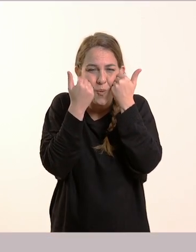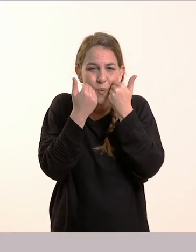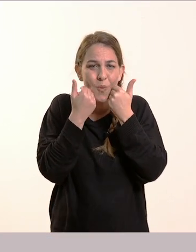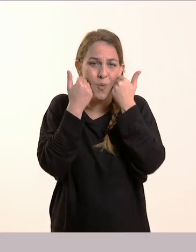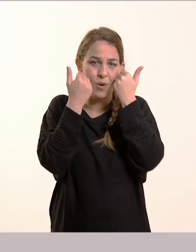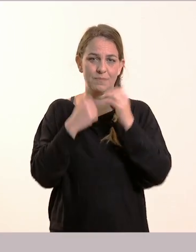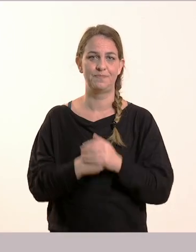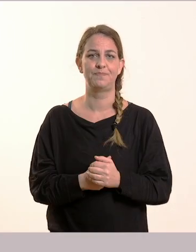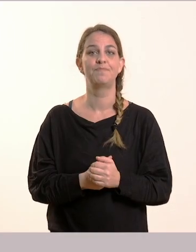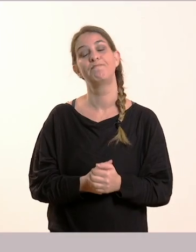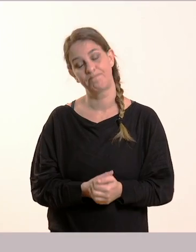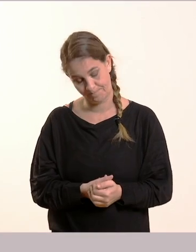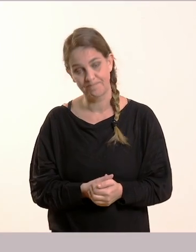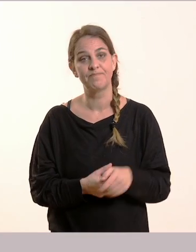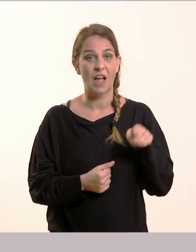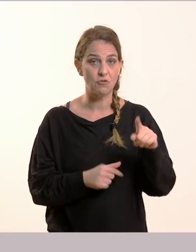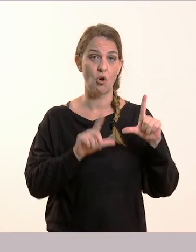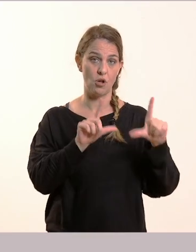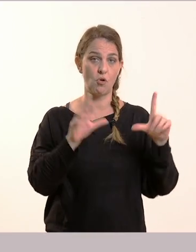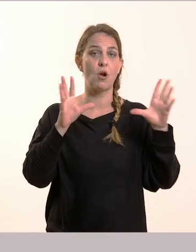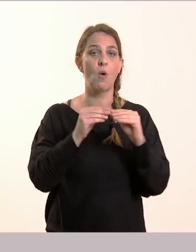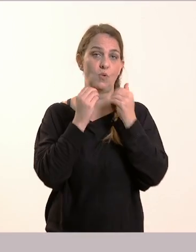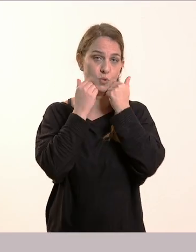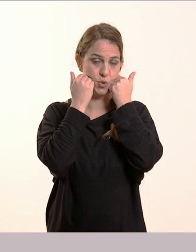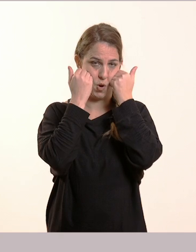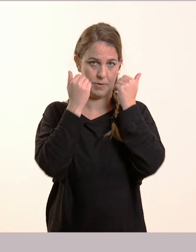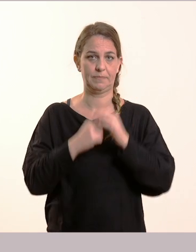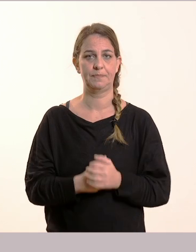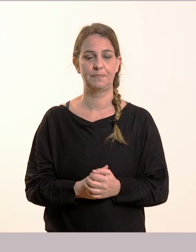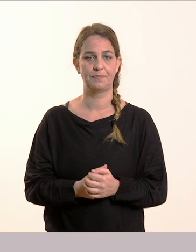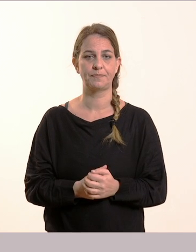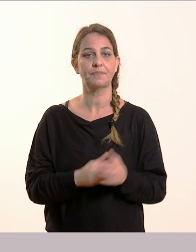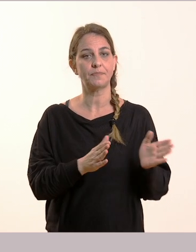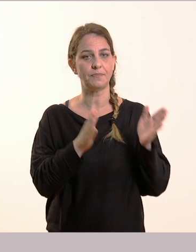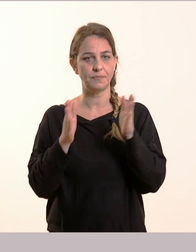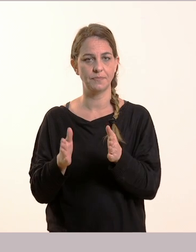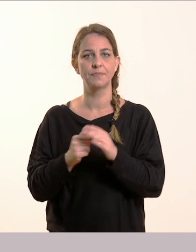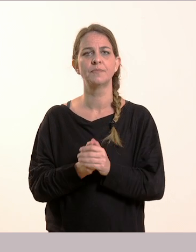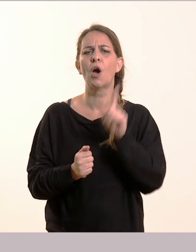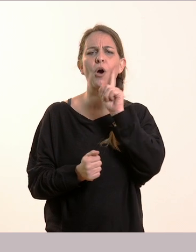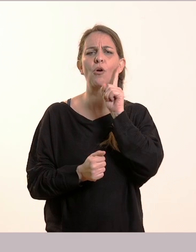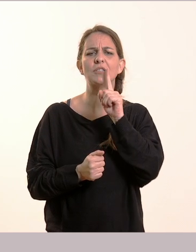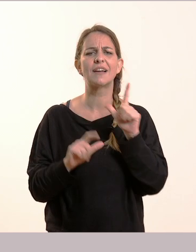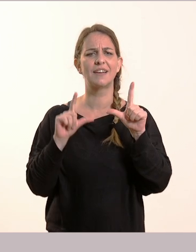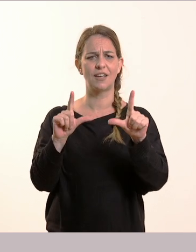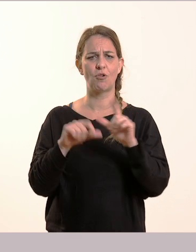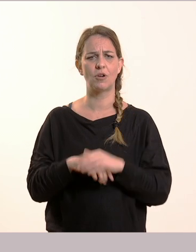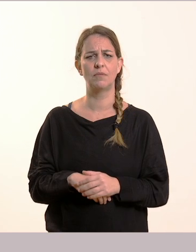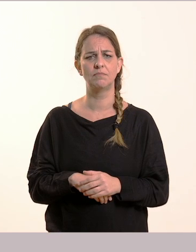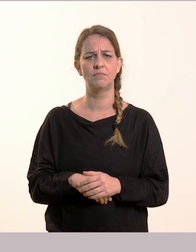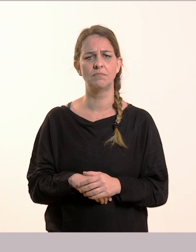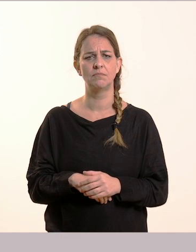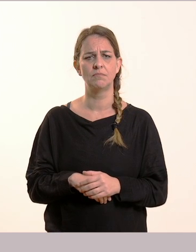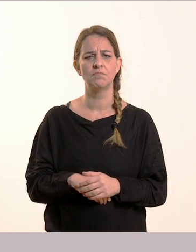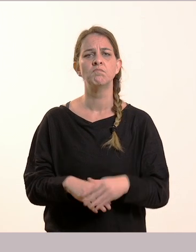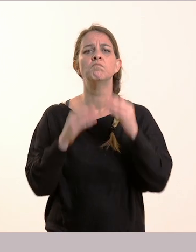Ντροπή αυτό το συνέστημα. Λοιπόν, για να δούμε το κοριτσάκι δίπλα, που κάθεται έτσι με τα χεράκια στο πρόσωπο